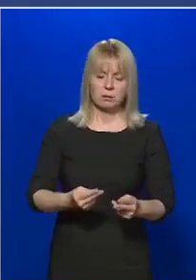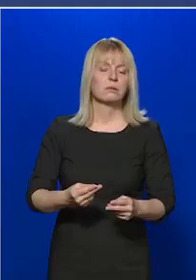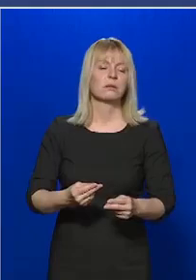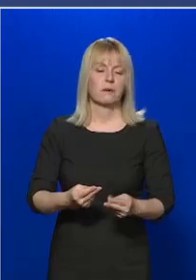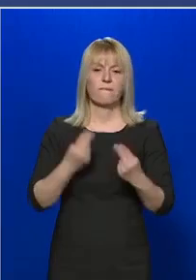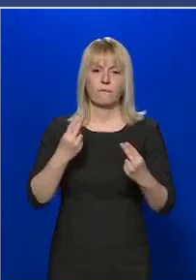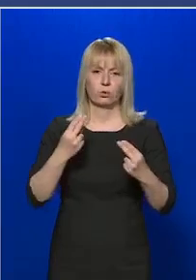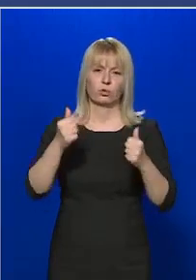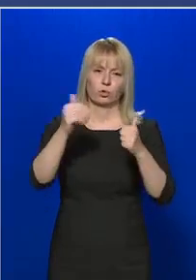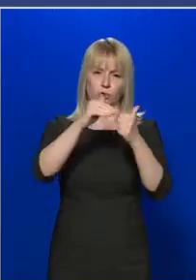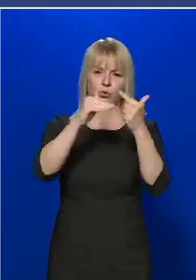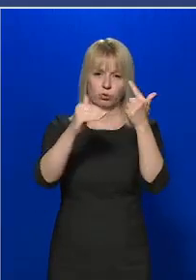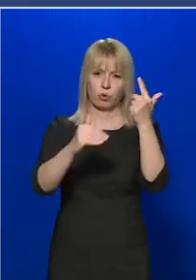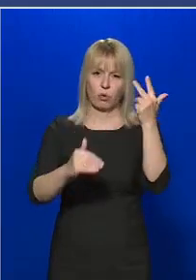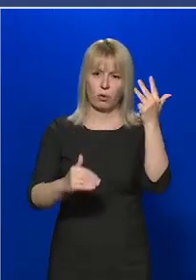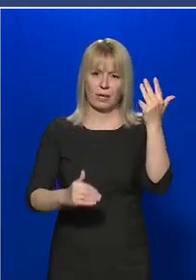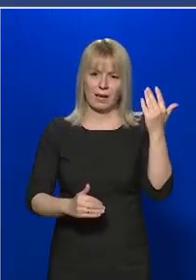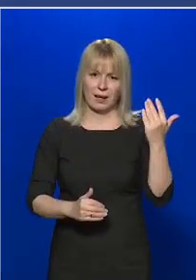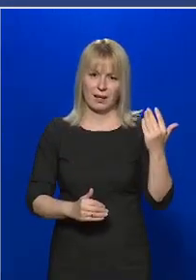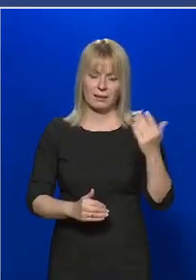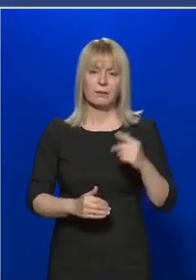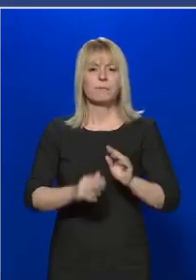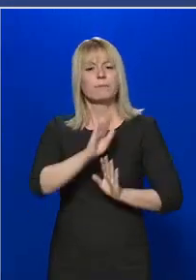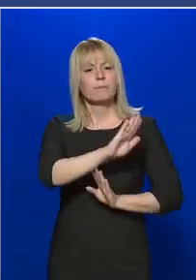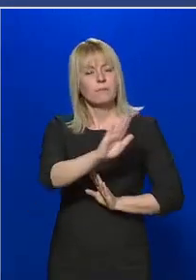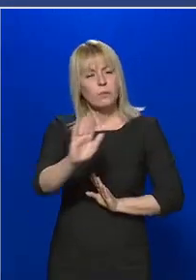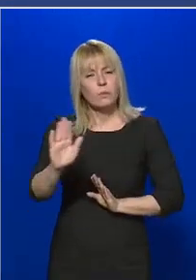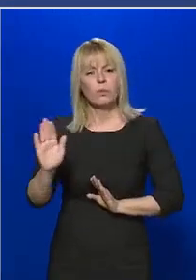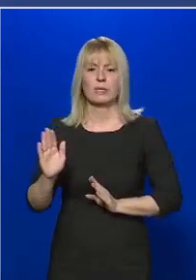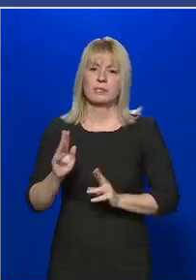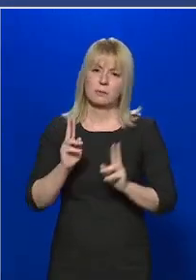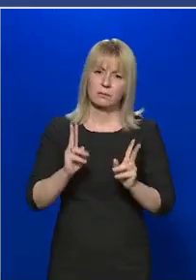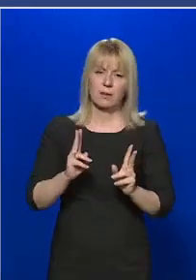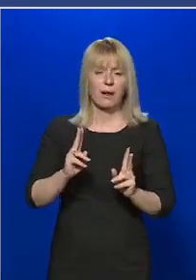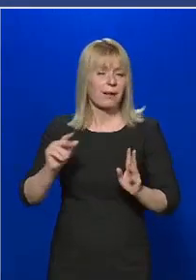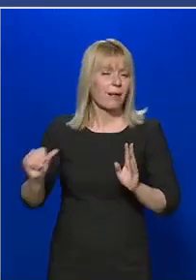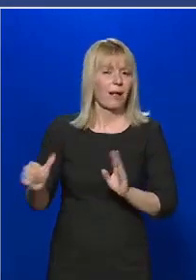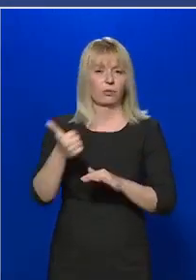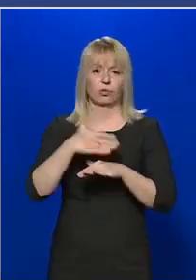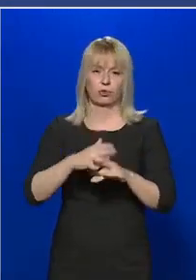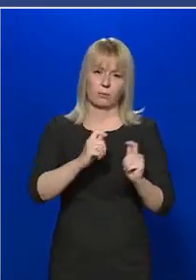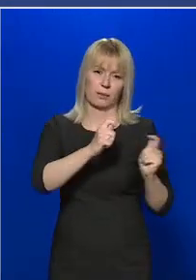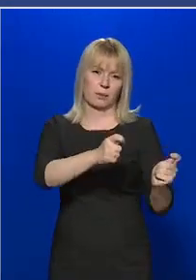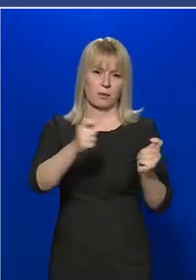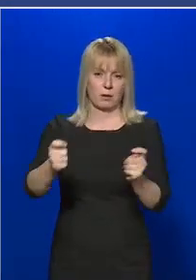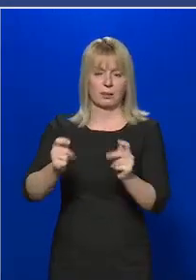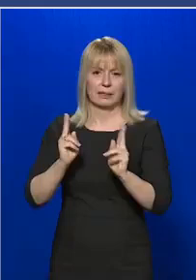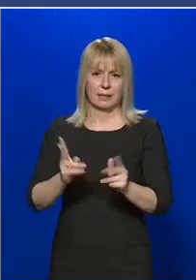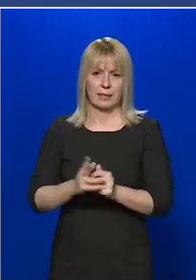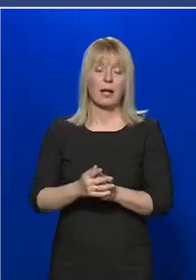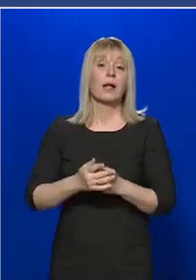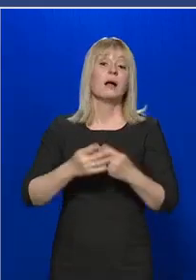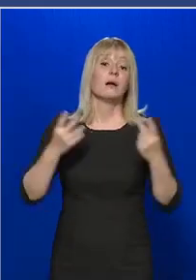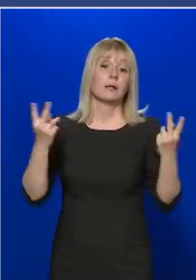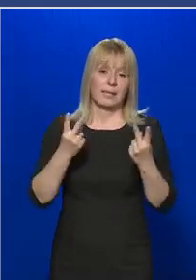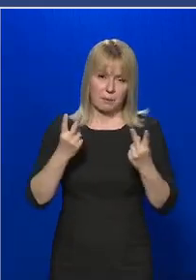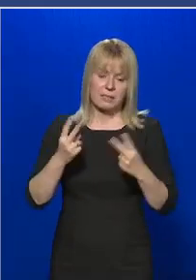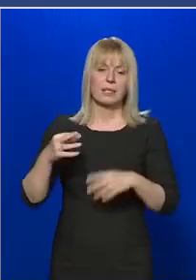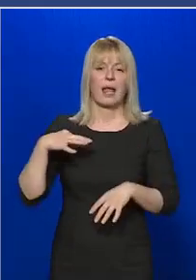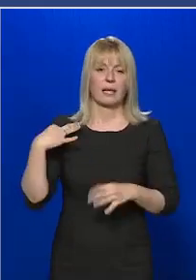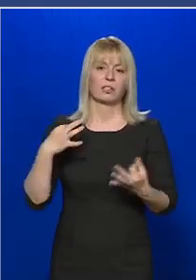sorrend, az ő részükre feltétlenül juttatnunk kell. Természetesen az egészségügyi